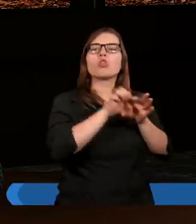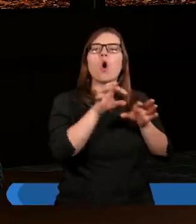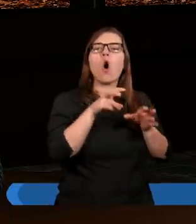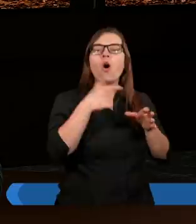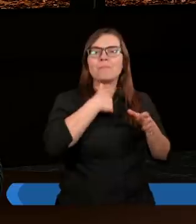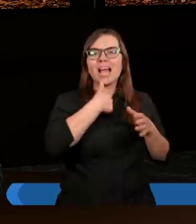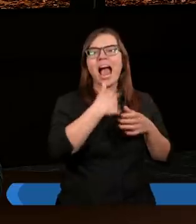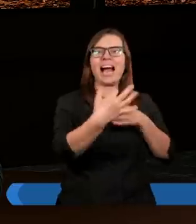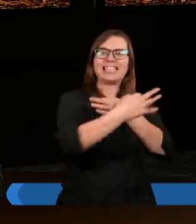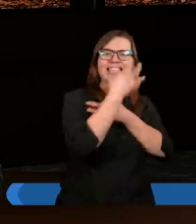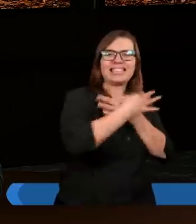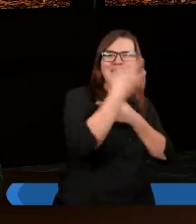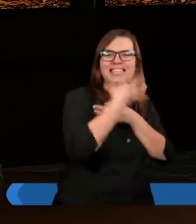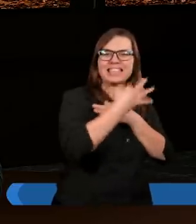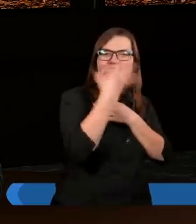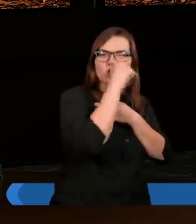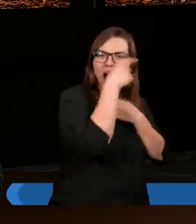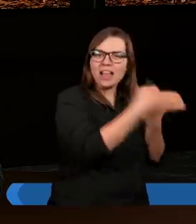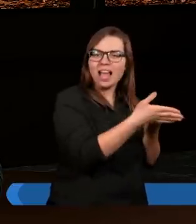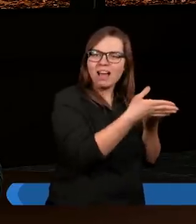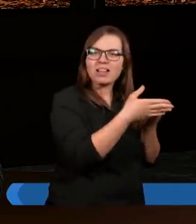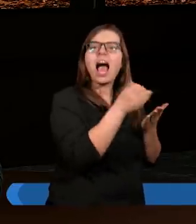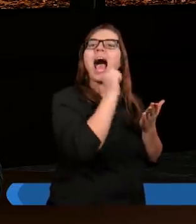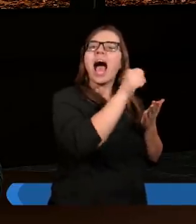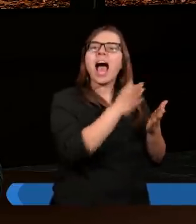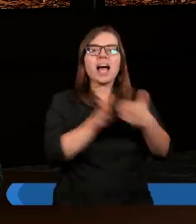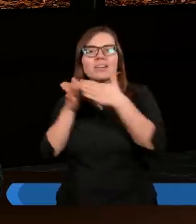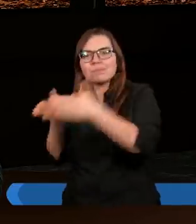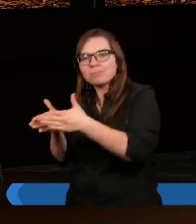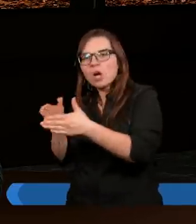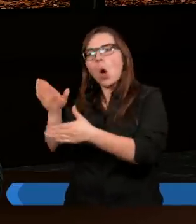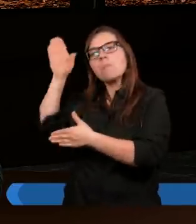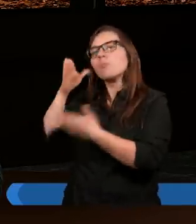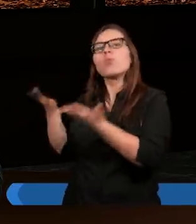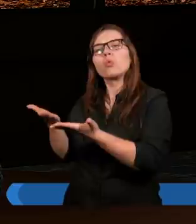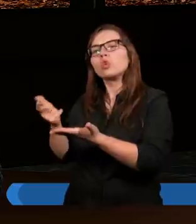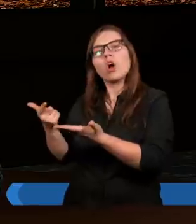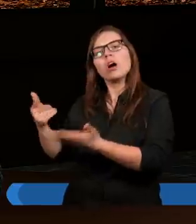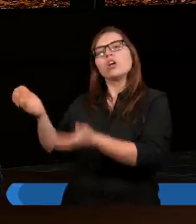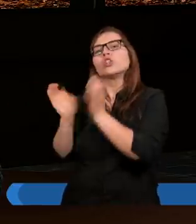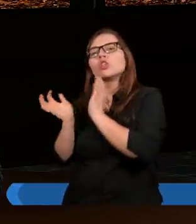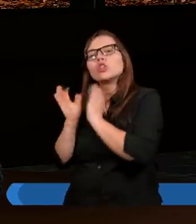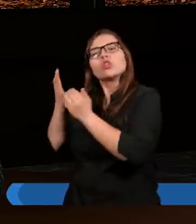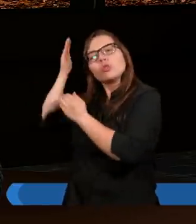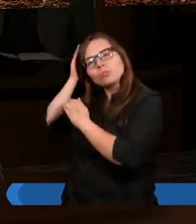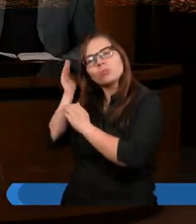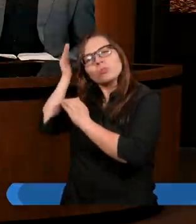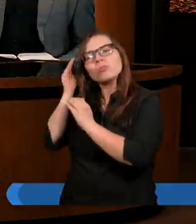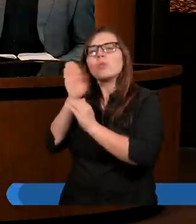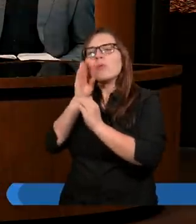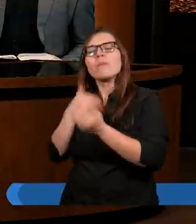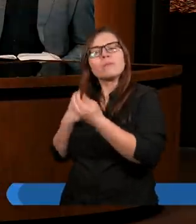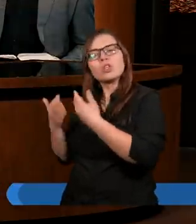To dobro, jakie nam dał szatan. A widzimy, jak Bóg bardzo troszczył się o człowieka, że ta